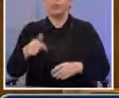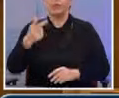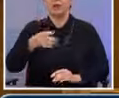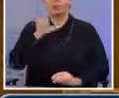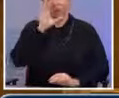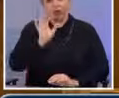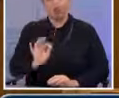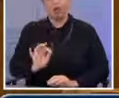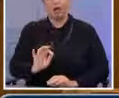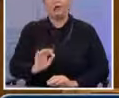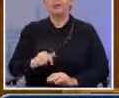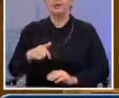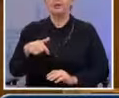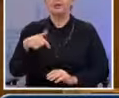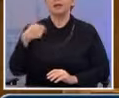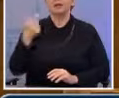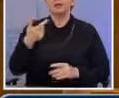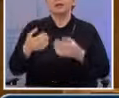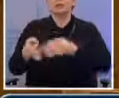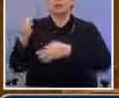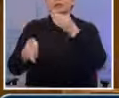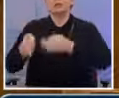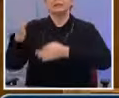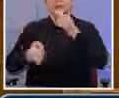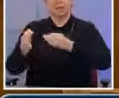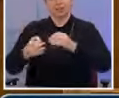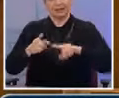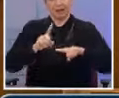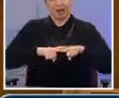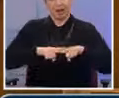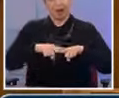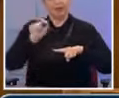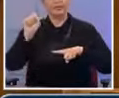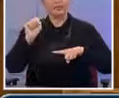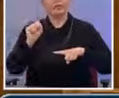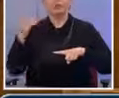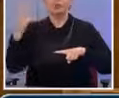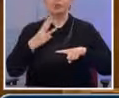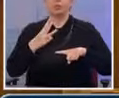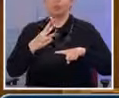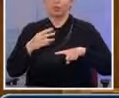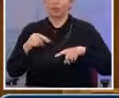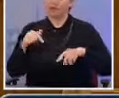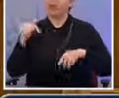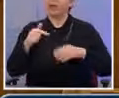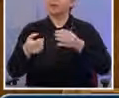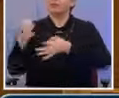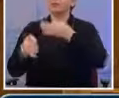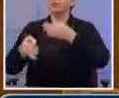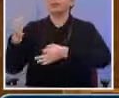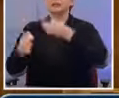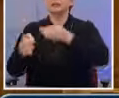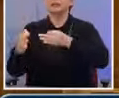εντατικών διαβουλεύσεων με τους εταίρους μας. Οι διαβουλεύσεις σχετίζονται με το